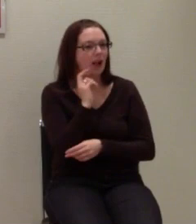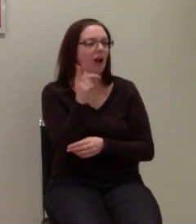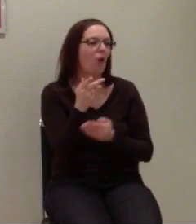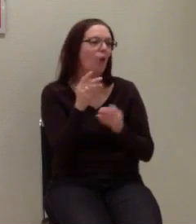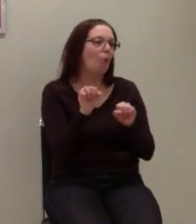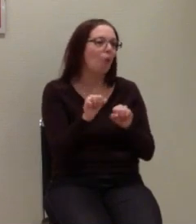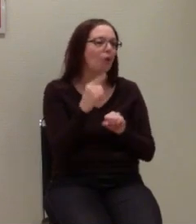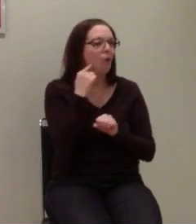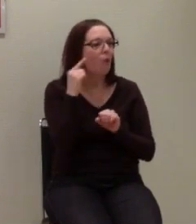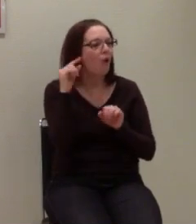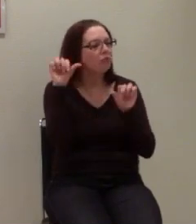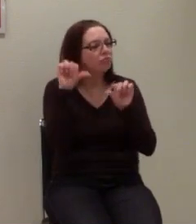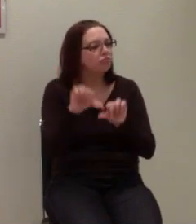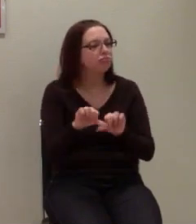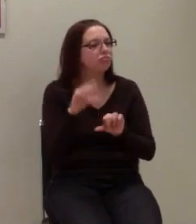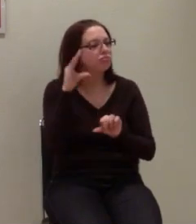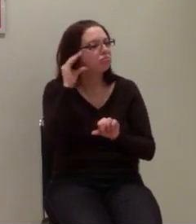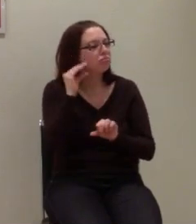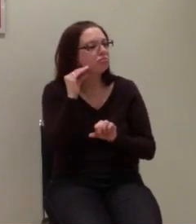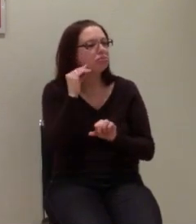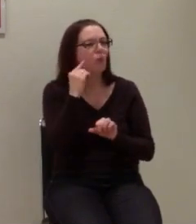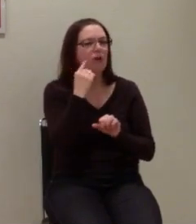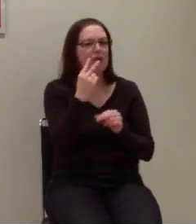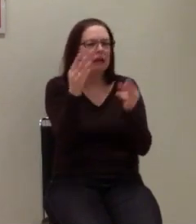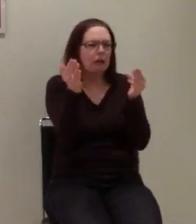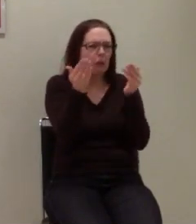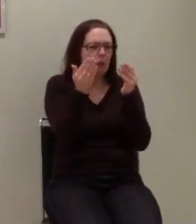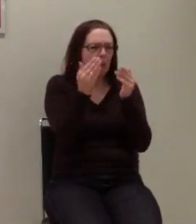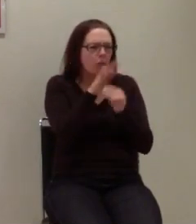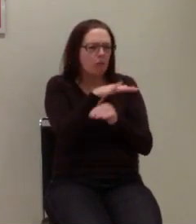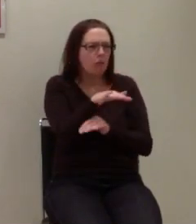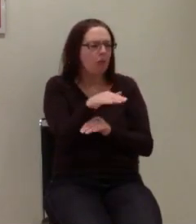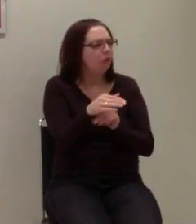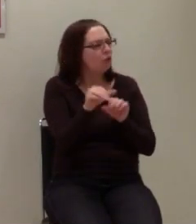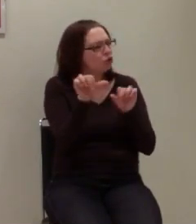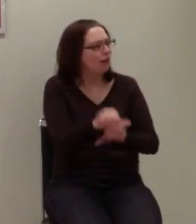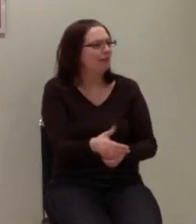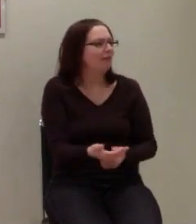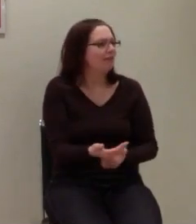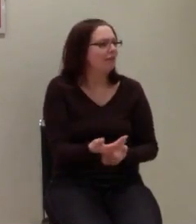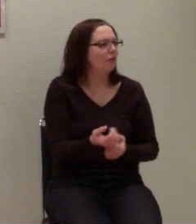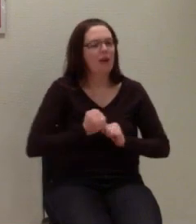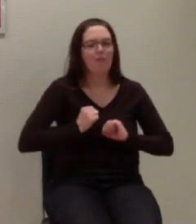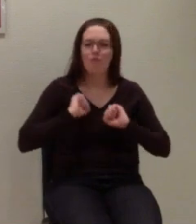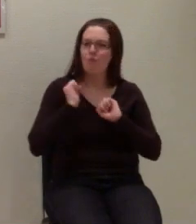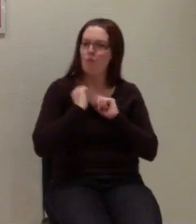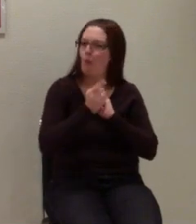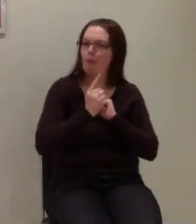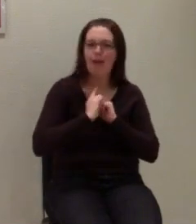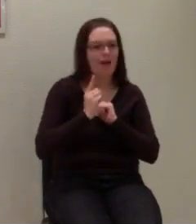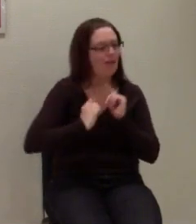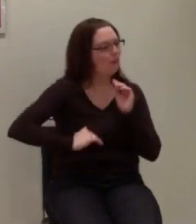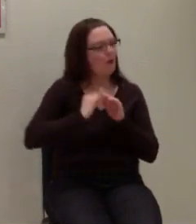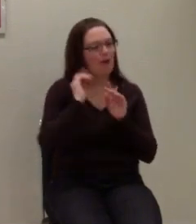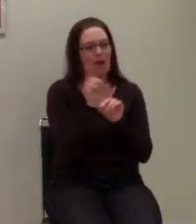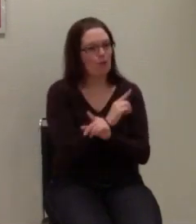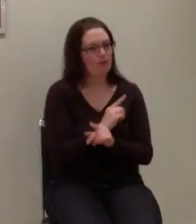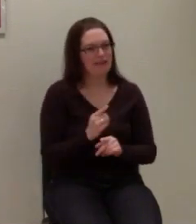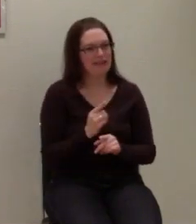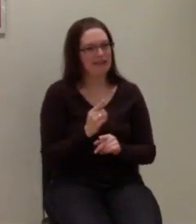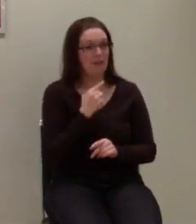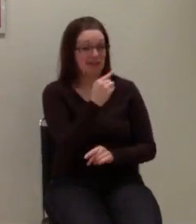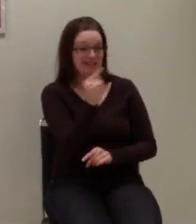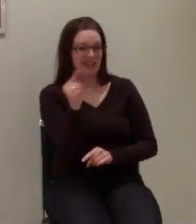sehen schlecht oder sind nicht mehr so mobil, aber die haben ein Problem damit, sich selbst als